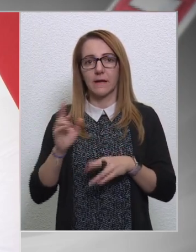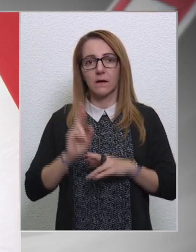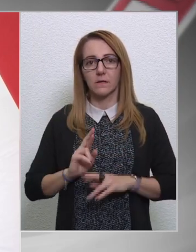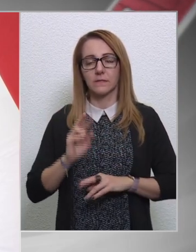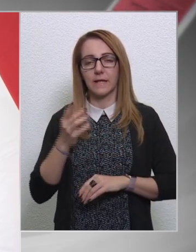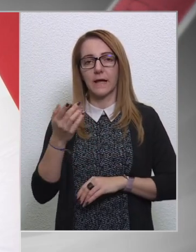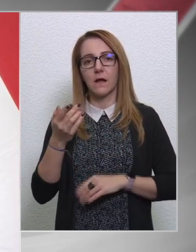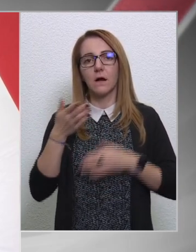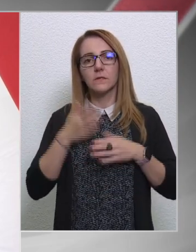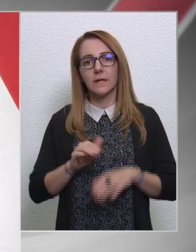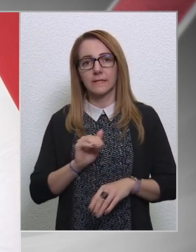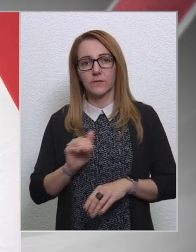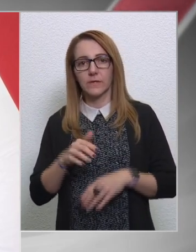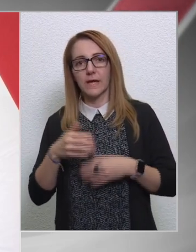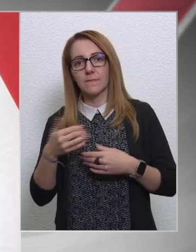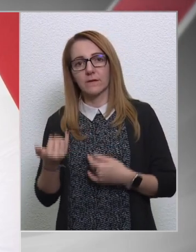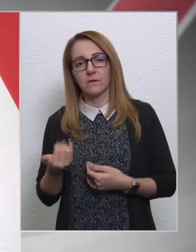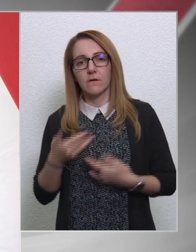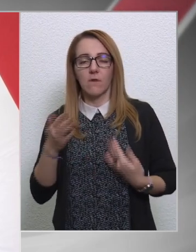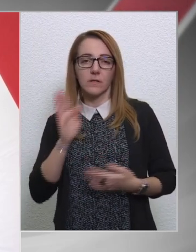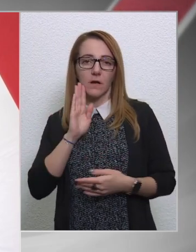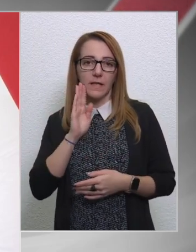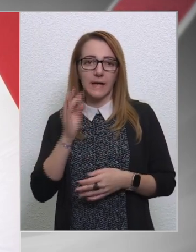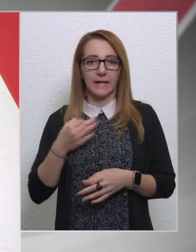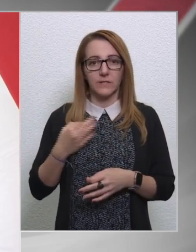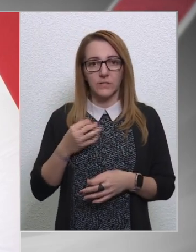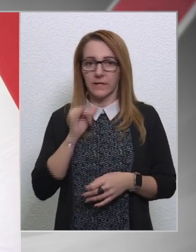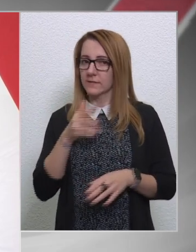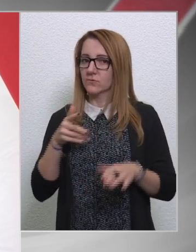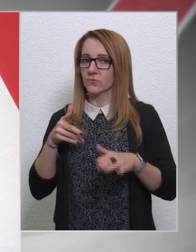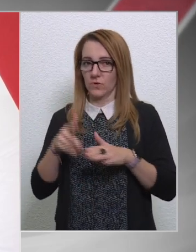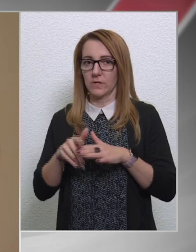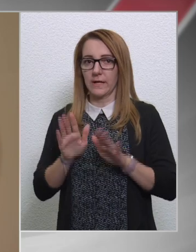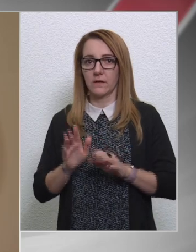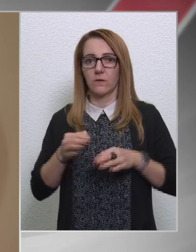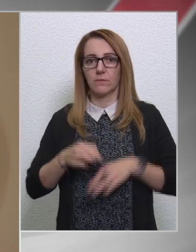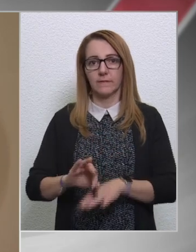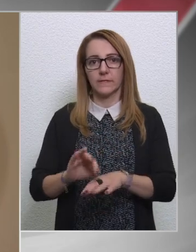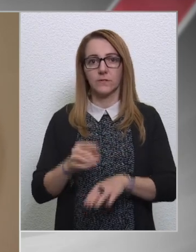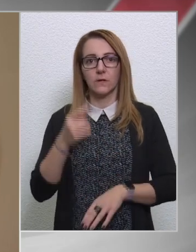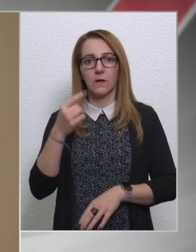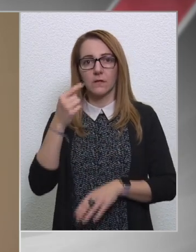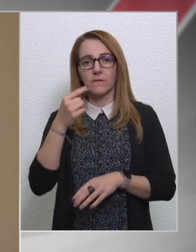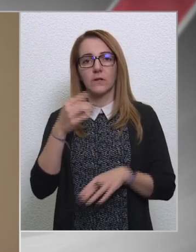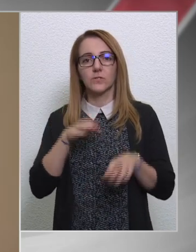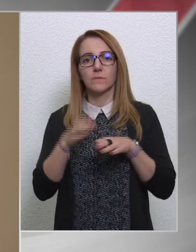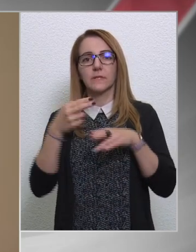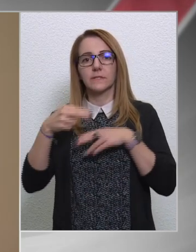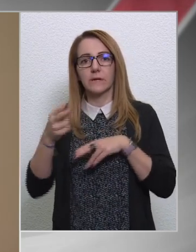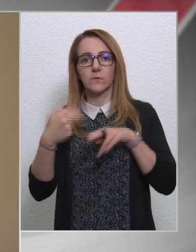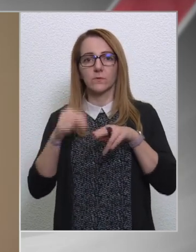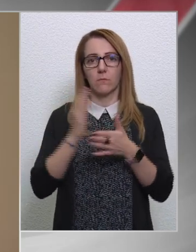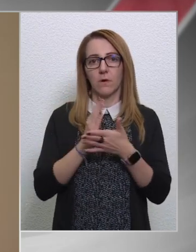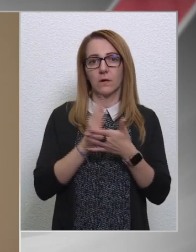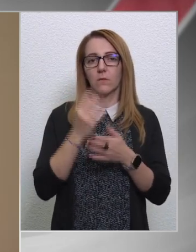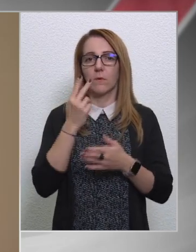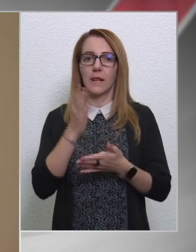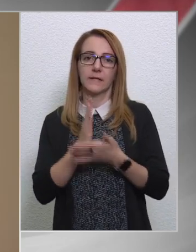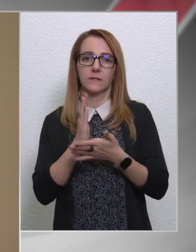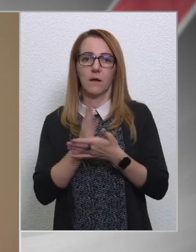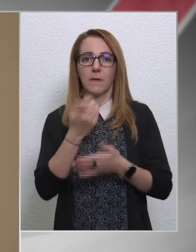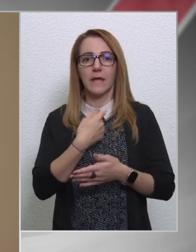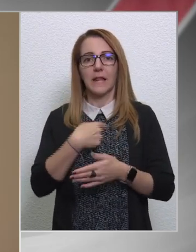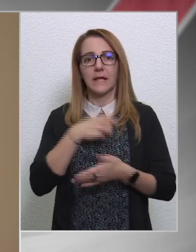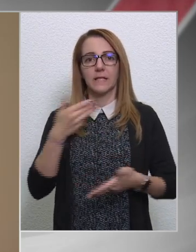akár a születendő gyermek, akár az édesanyák egészségét, akkor nincs akadájának, hogy beveszessük. Navracis miniszter úr, több alkalommal láttam már a